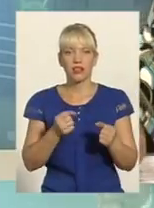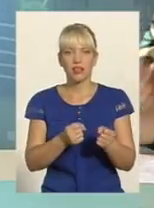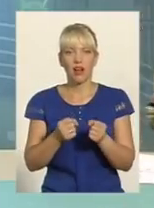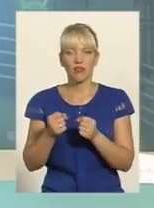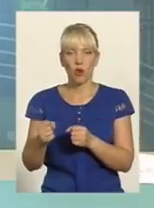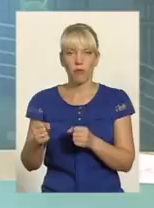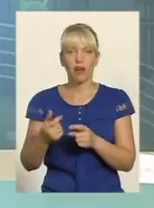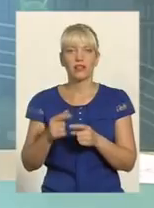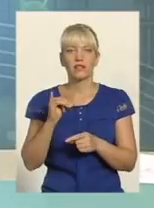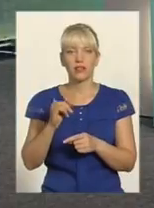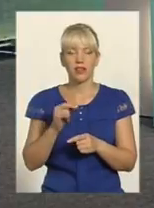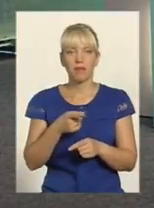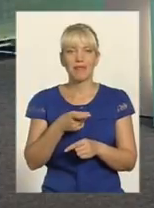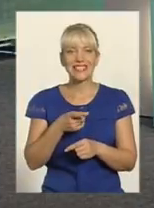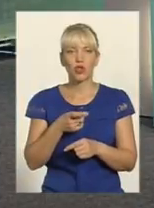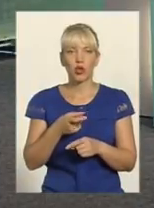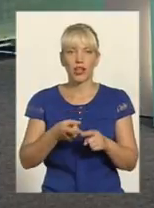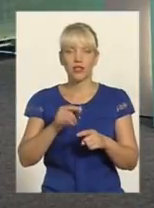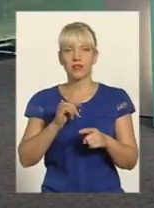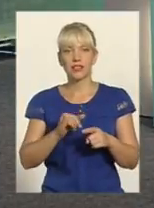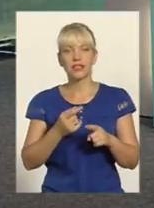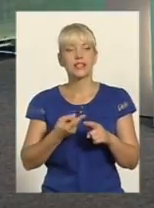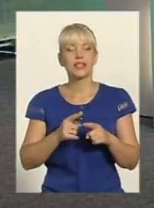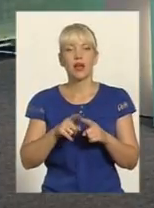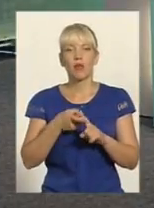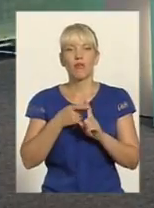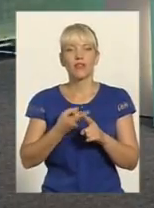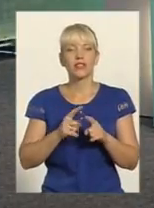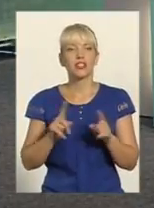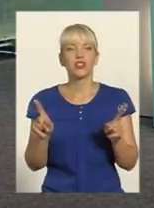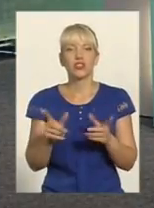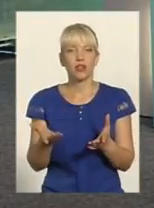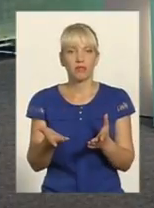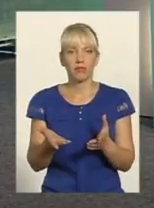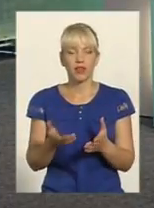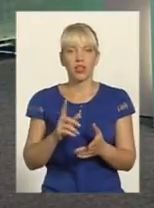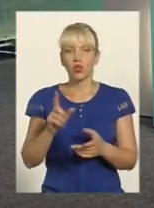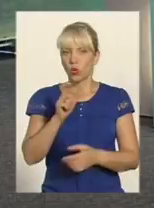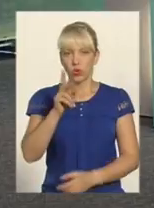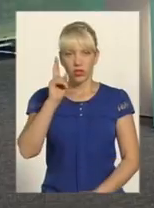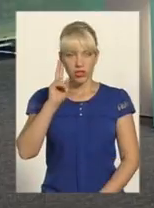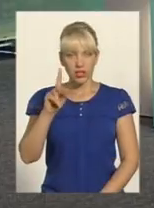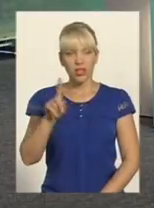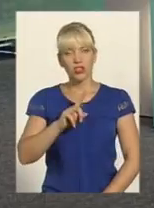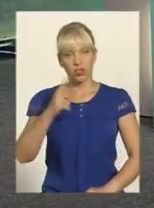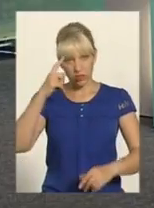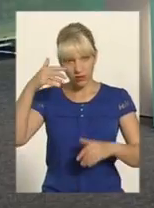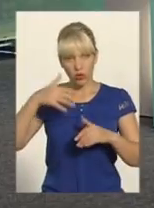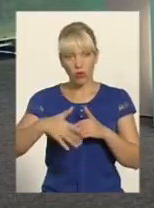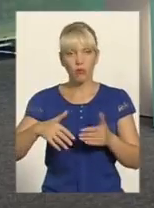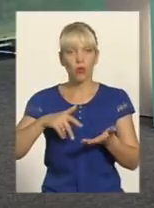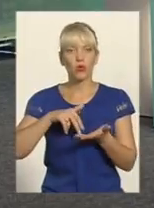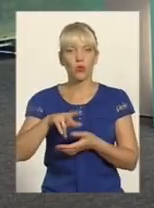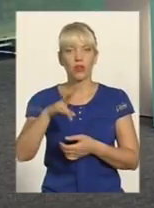'язано з чим? З тим, що люди не знають чи свідомо йдуть на злочин? На сьогоднішній день це пов'язано те, що